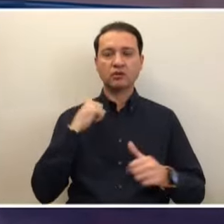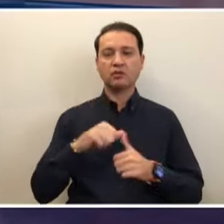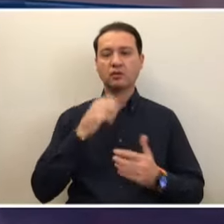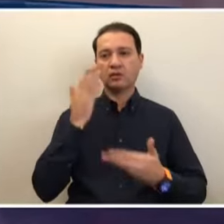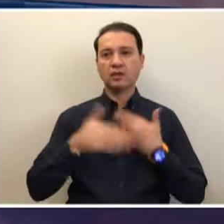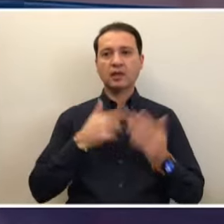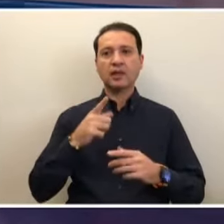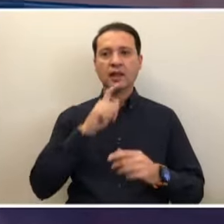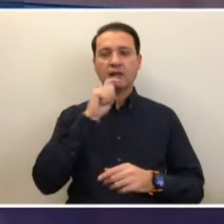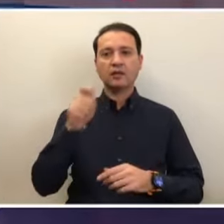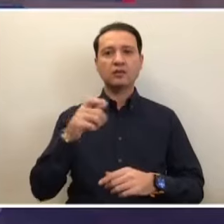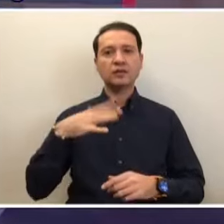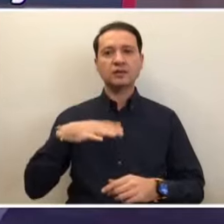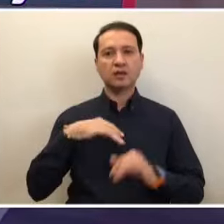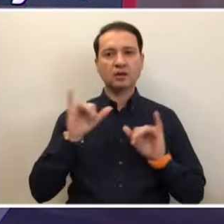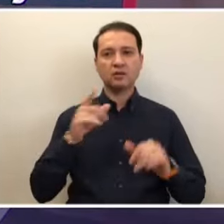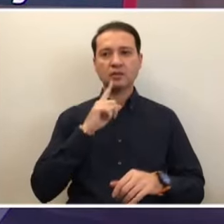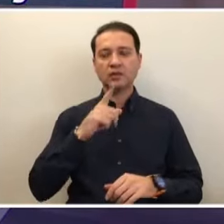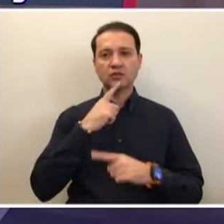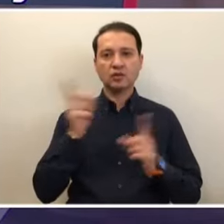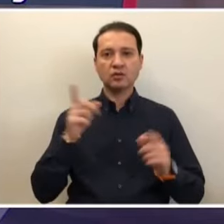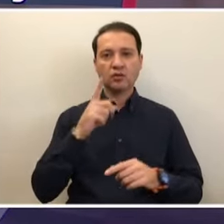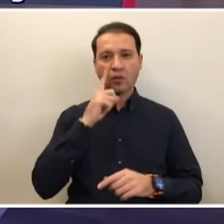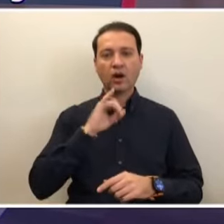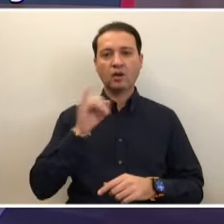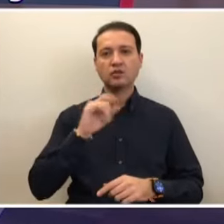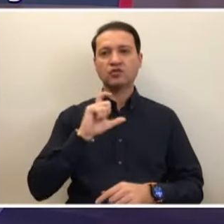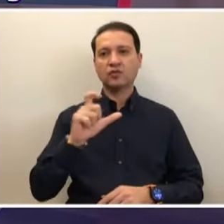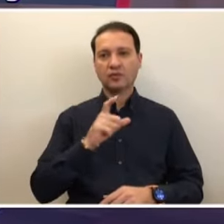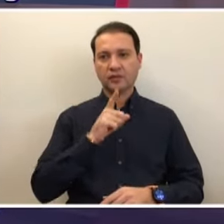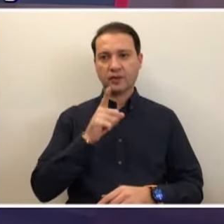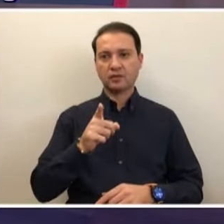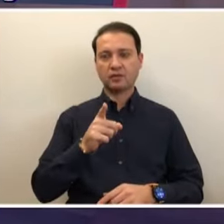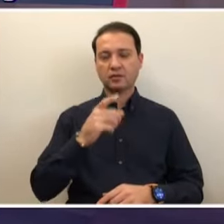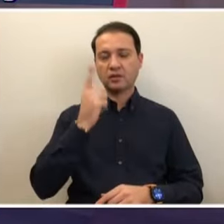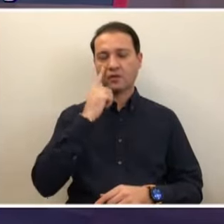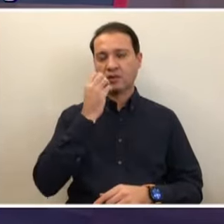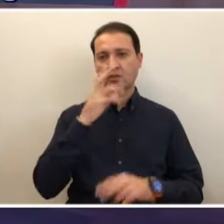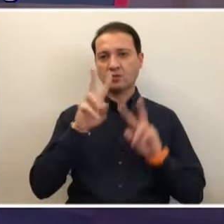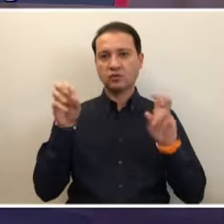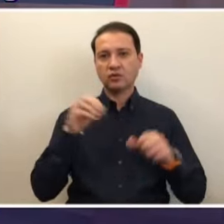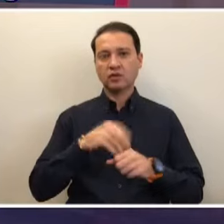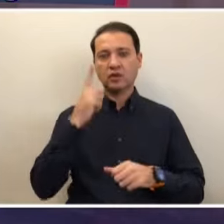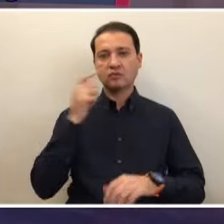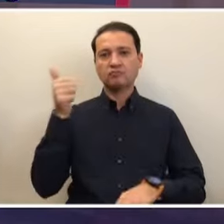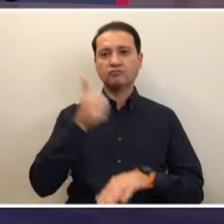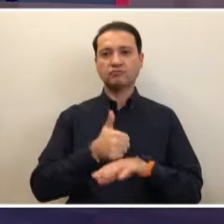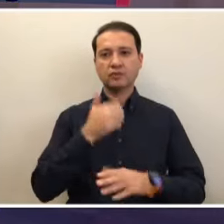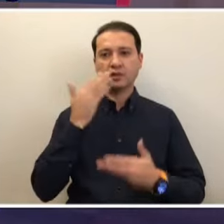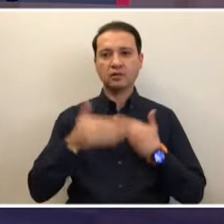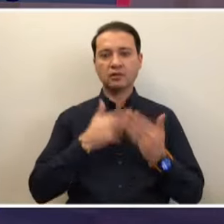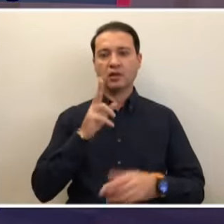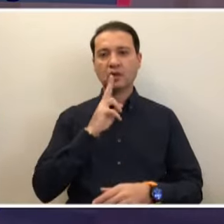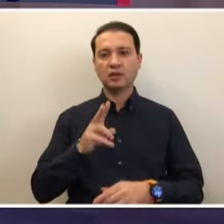Teklifimde ısrarcıyım dedi. Çağrısına yönelik eleştirilere de tepki gösterdi. Bahçeli'nin gündeminde kayyum atamaları da vardı. Karara